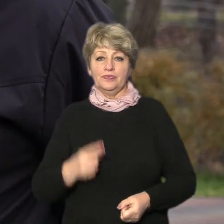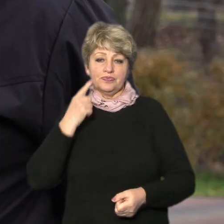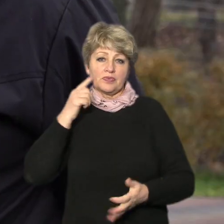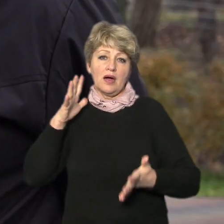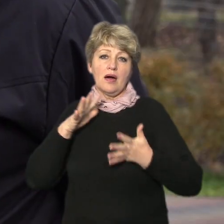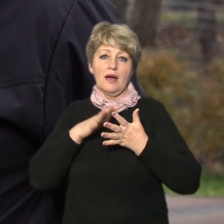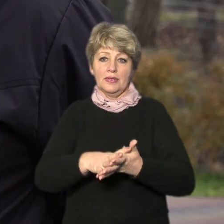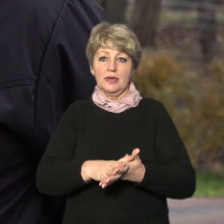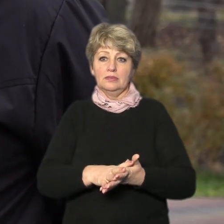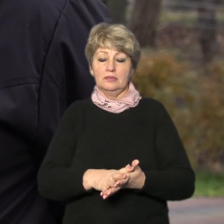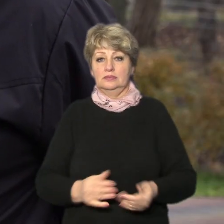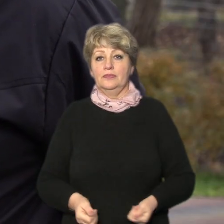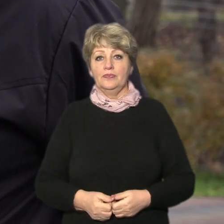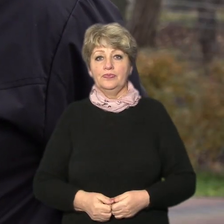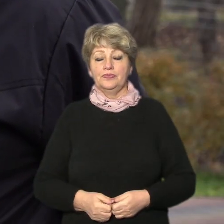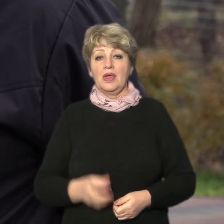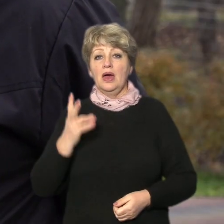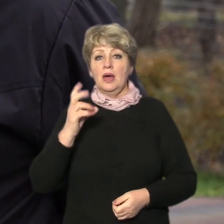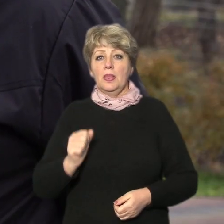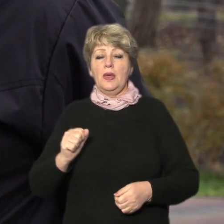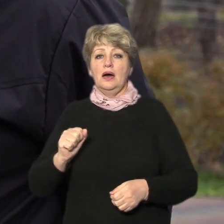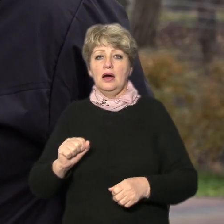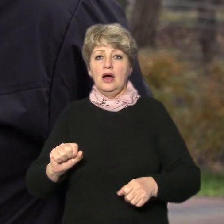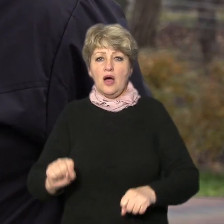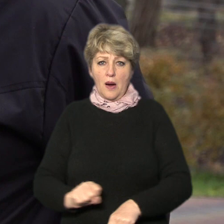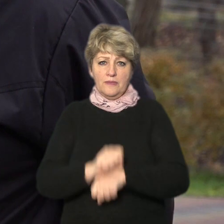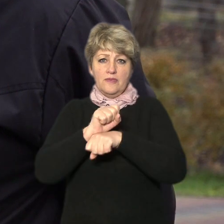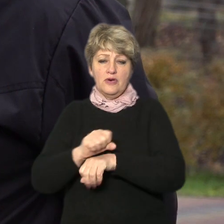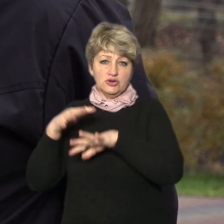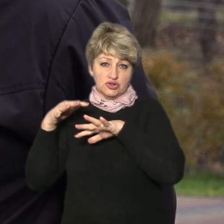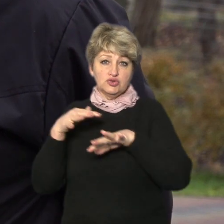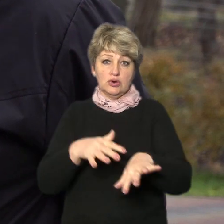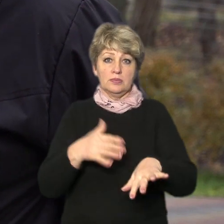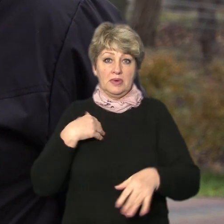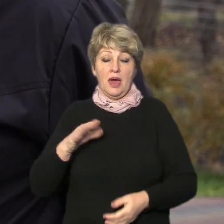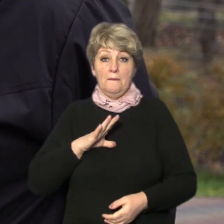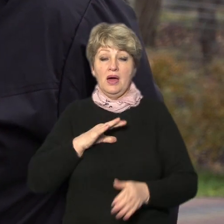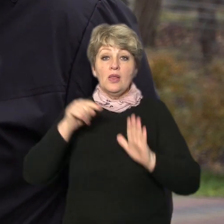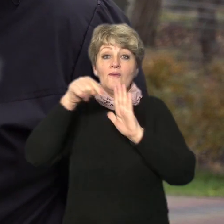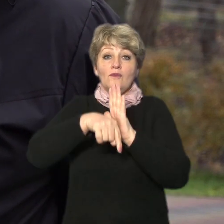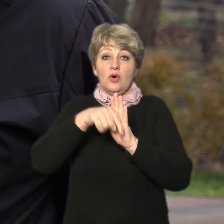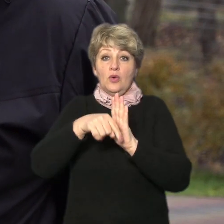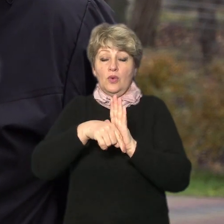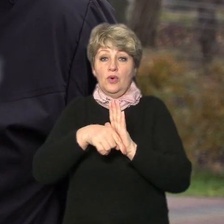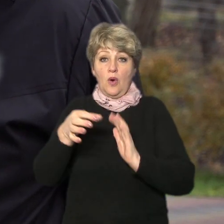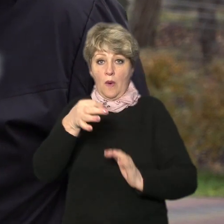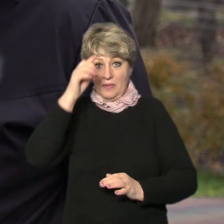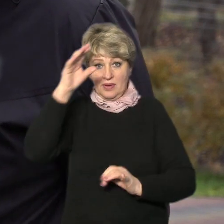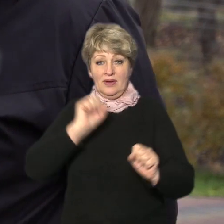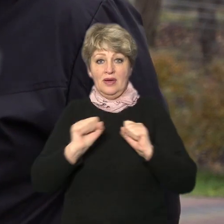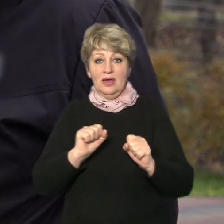на момент штурм я тоді знаходився вода і скажімо так в тому кутку де я не брав участь